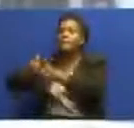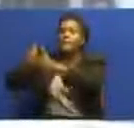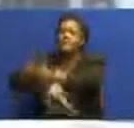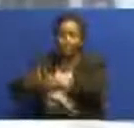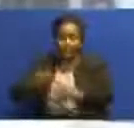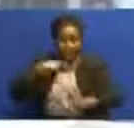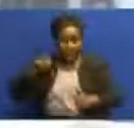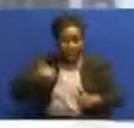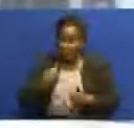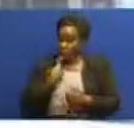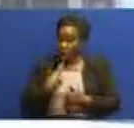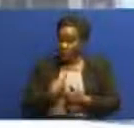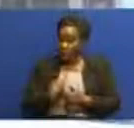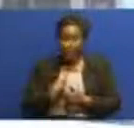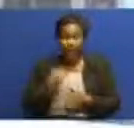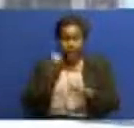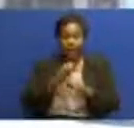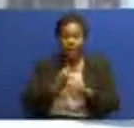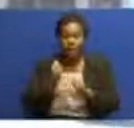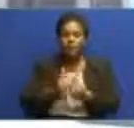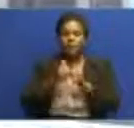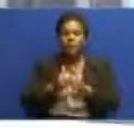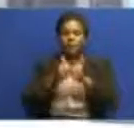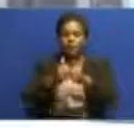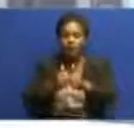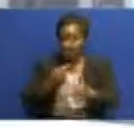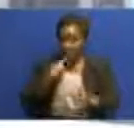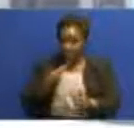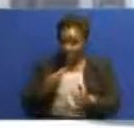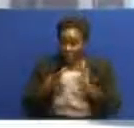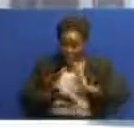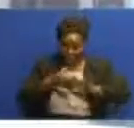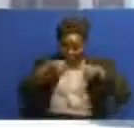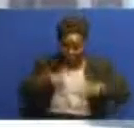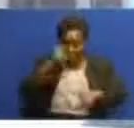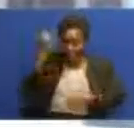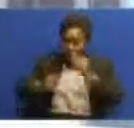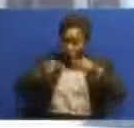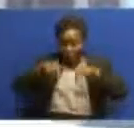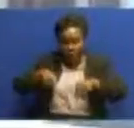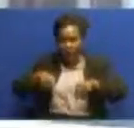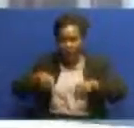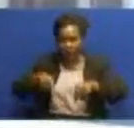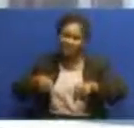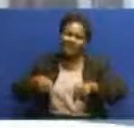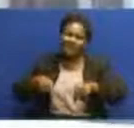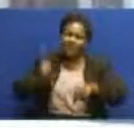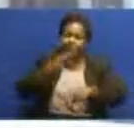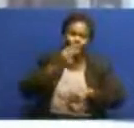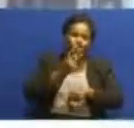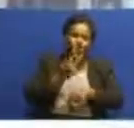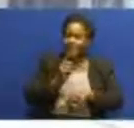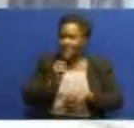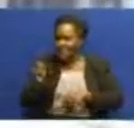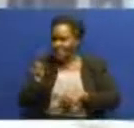operation itakuwa ni endelevu na tutaweka kusema kwa mba tunahanza leo tunafanya kwa labda kwa sikundili au kwa wiki